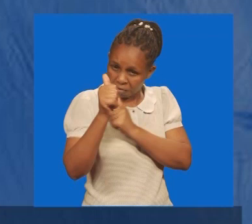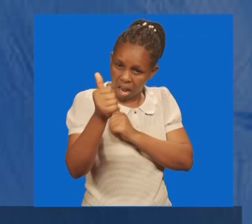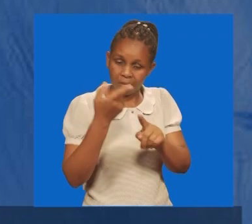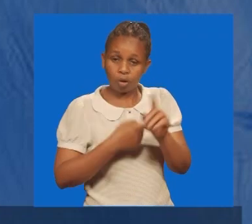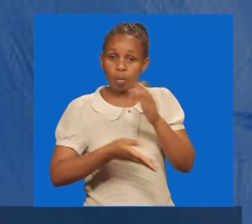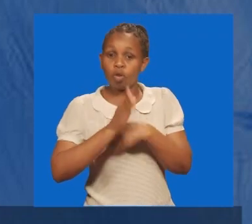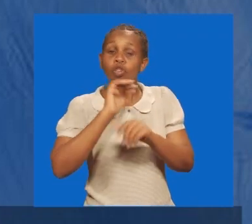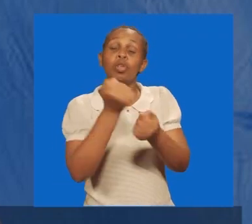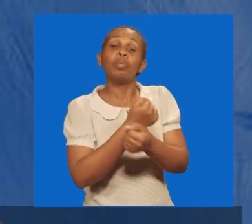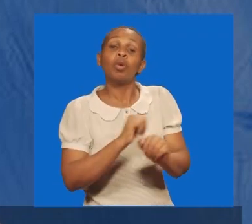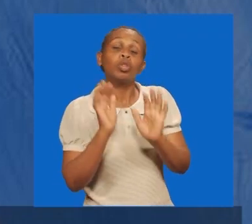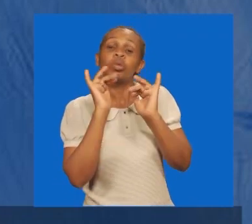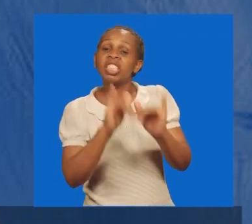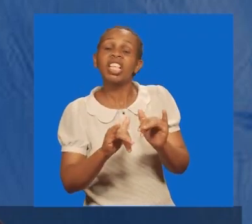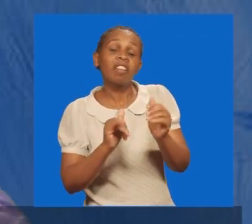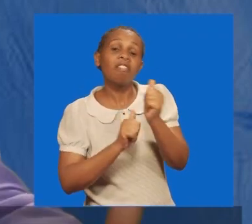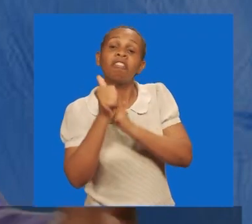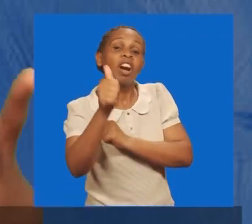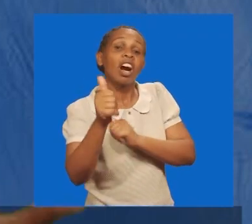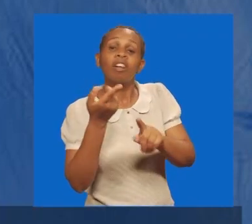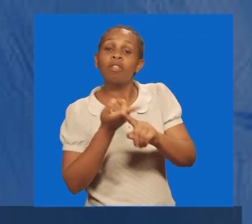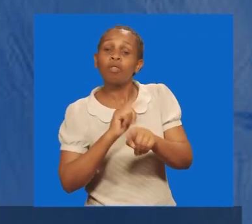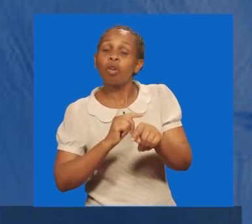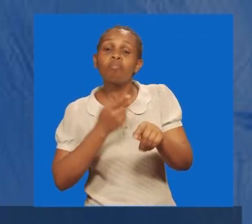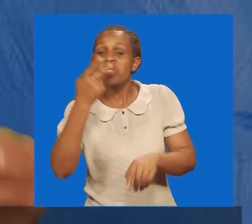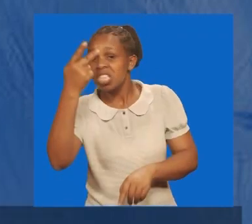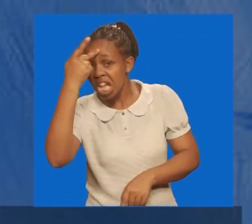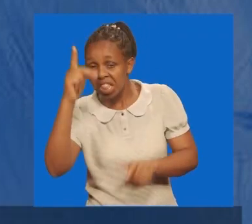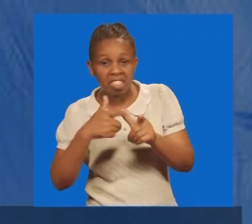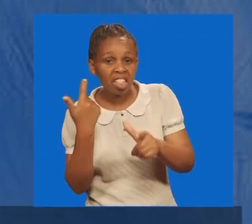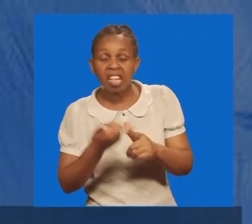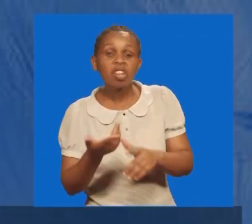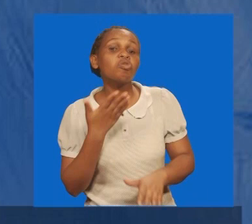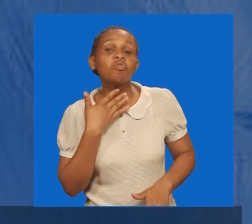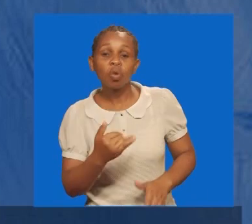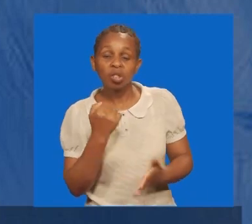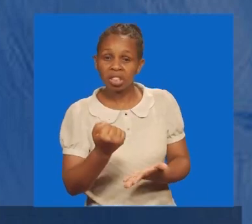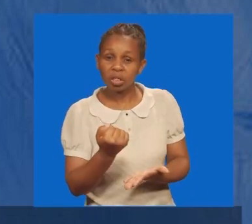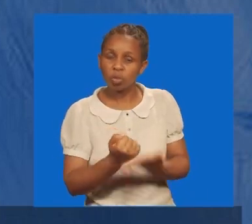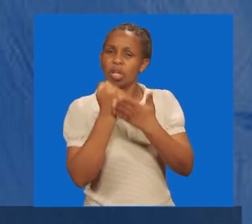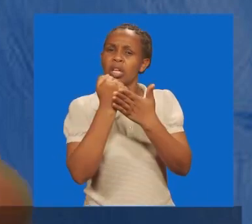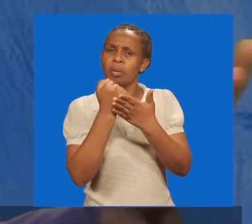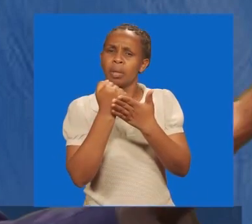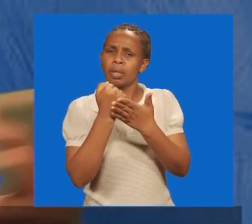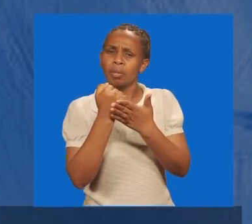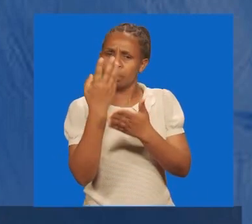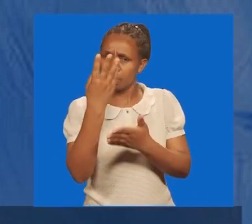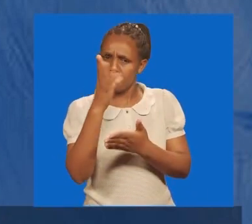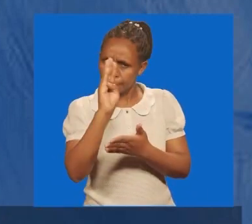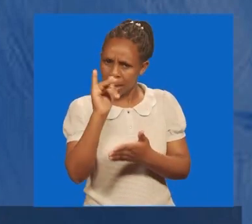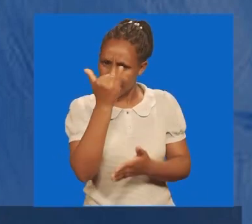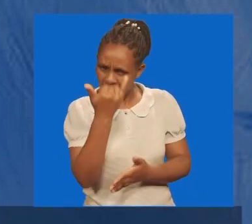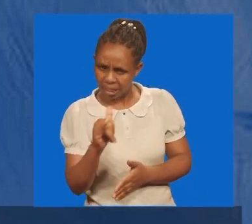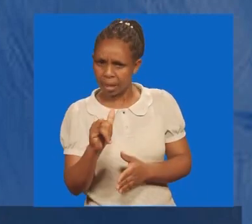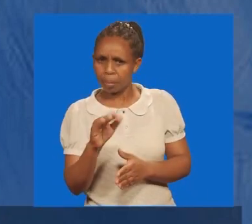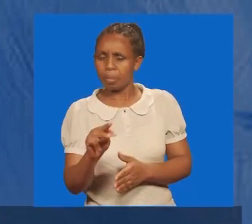Wezi ukaishi mbali na wazazi wako, na utazamia ya kwamba, wakusaidia katika mambo, fulani. Lazima ukaribiane